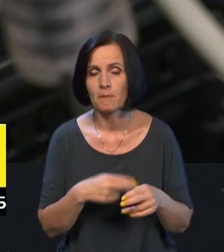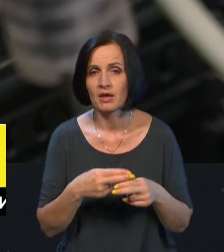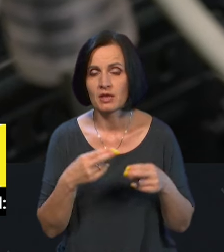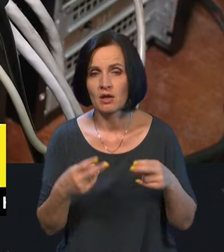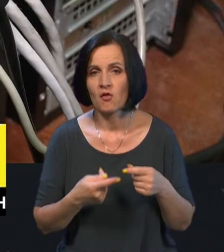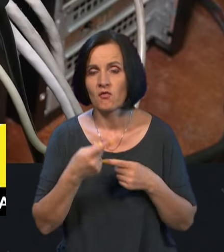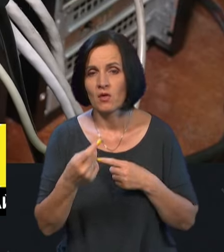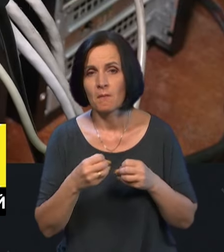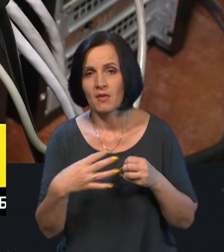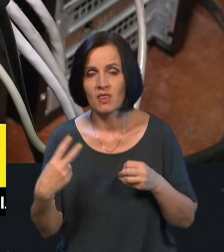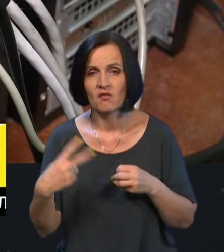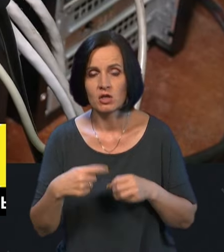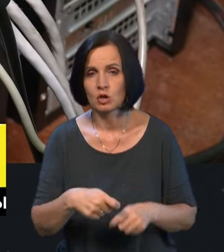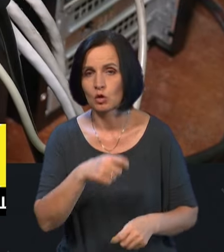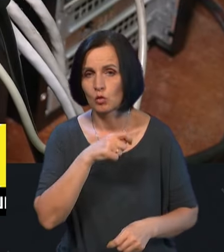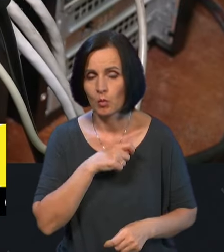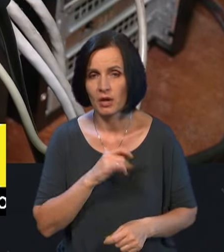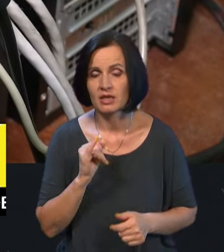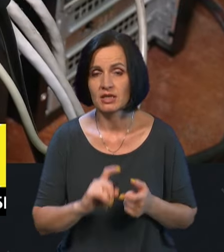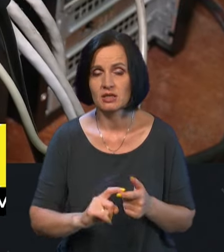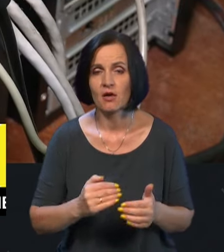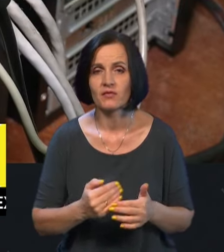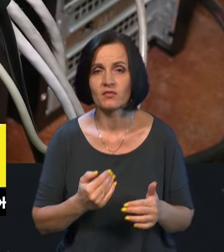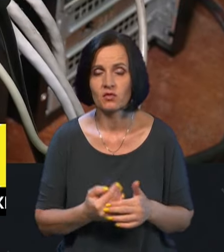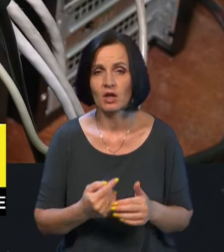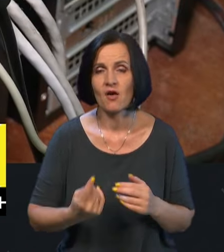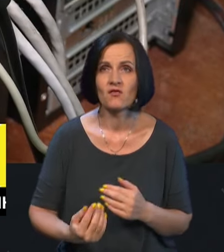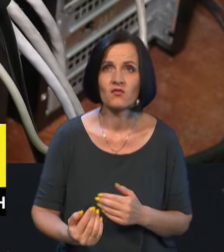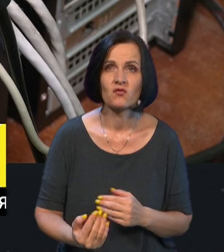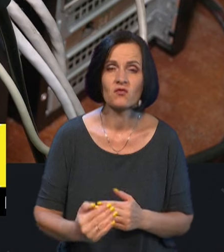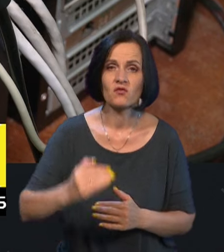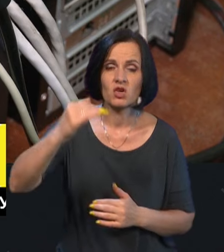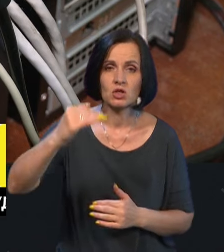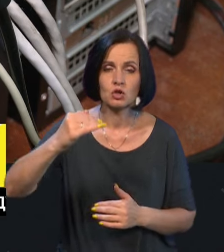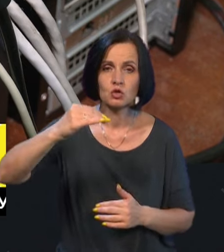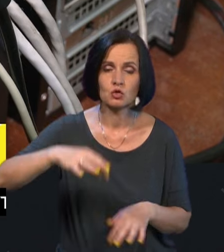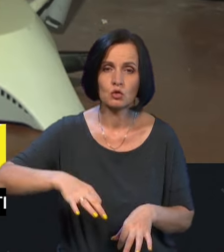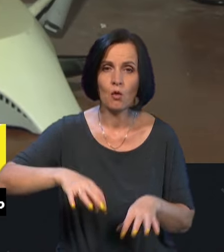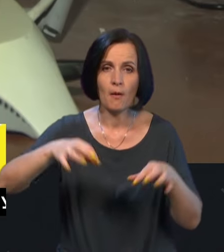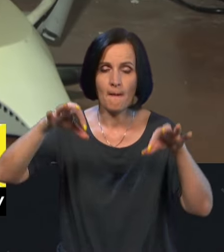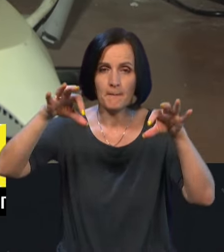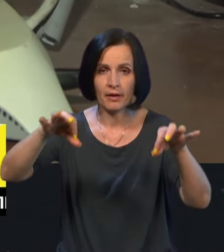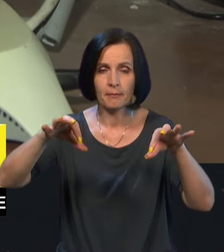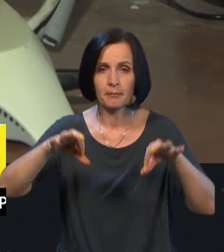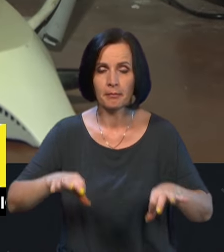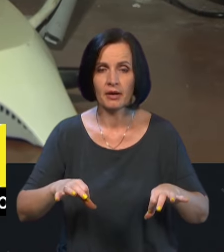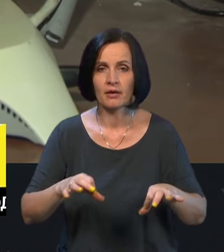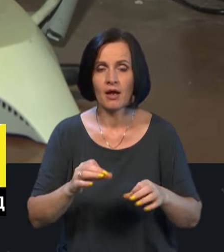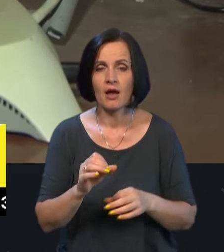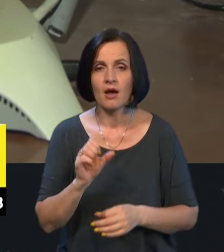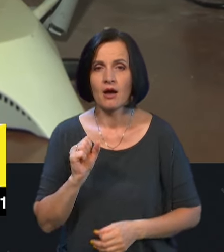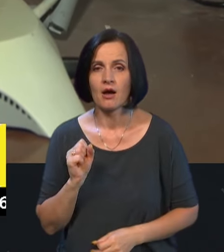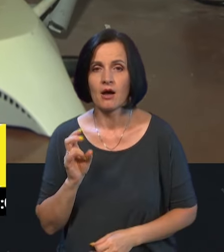кілометрів. І в залежності від висоти підвісу антени, ви можете доступитись до базової станції,